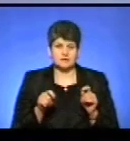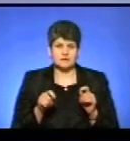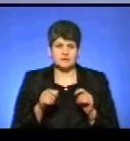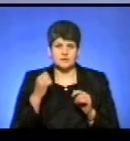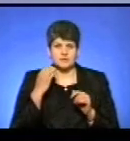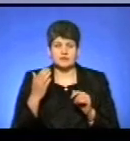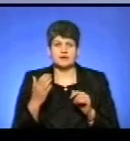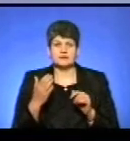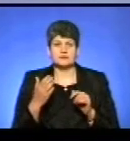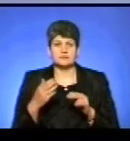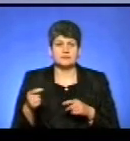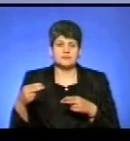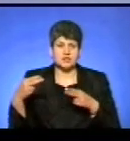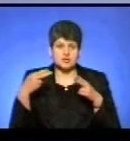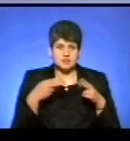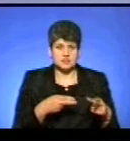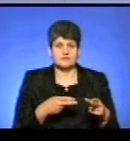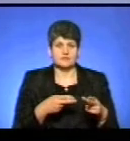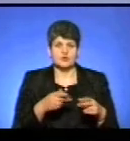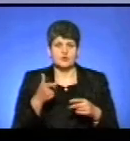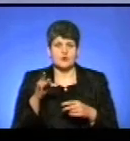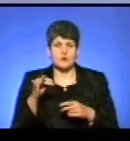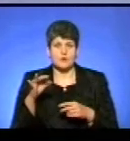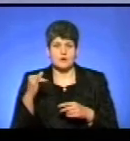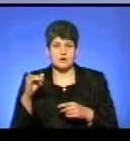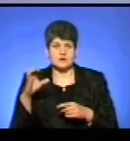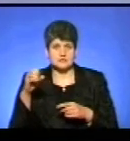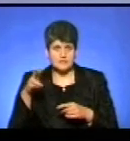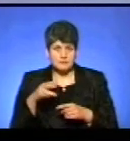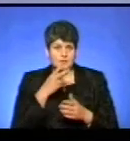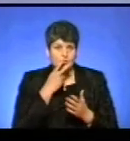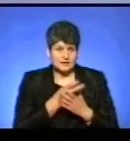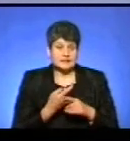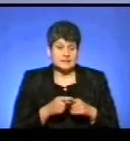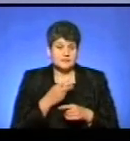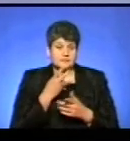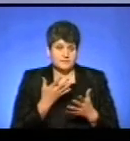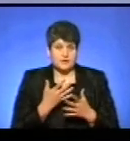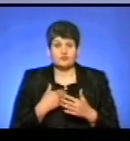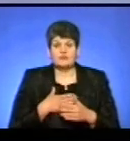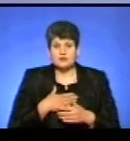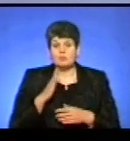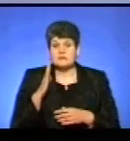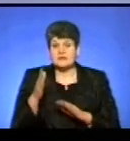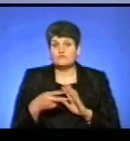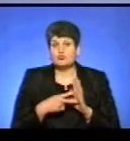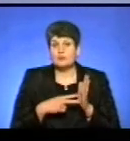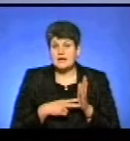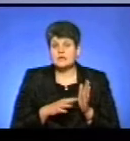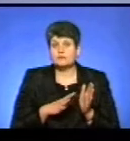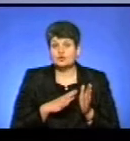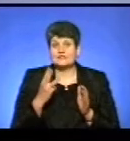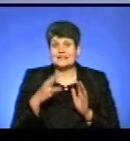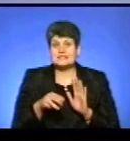Володимир Борисович, прем'єр-міністр України, Ройсман. Ми це все показували і десь ми бачили це бачення. То в нашому перспективному плані було